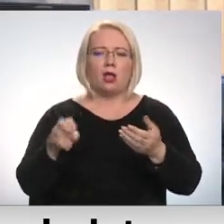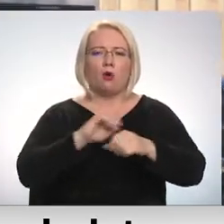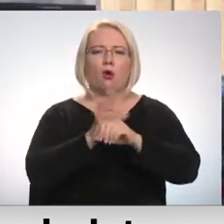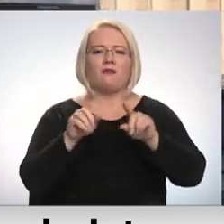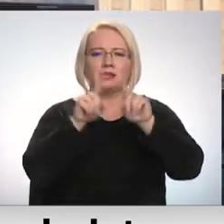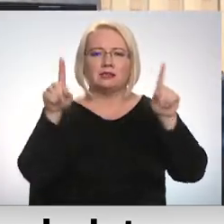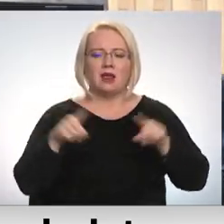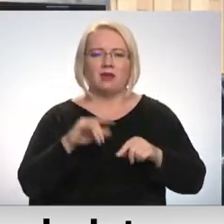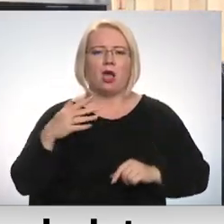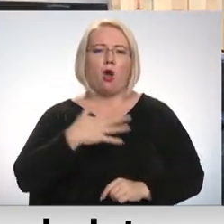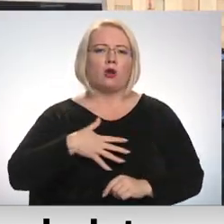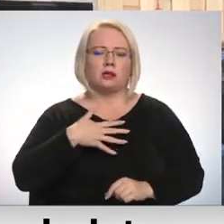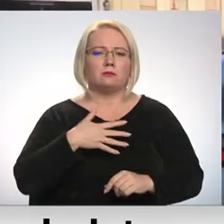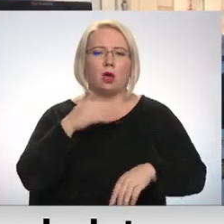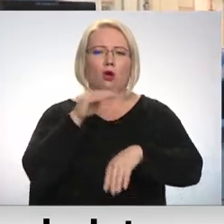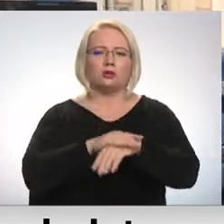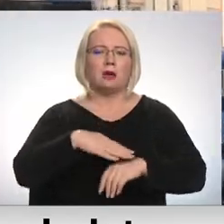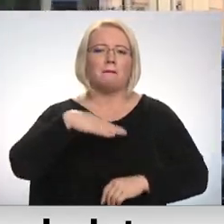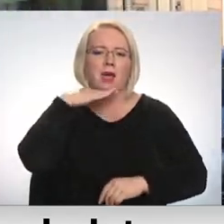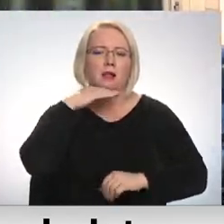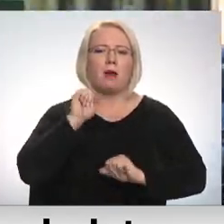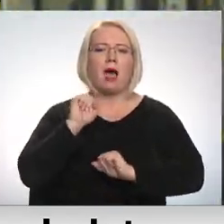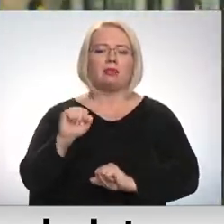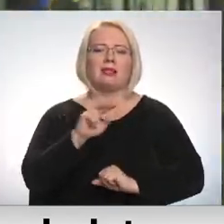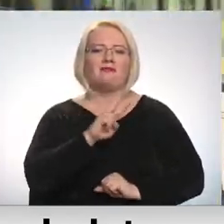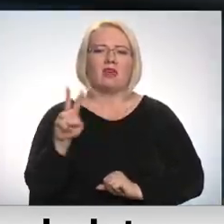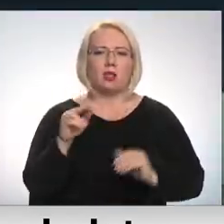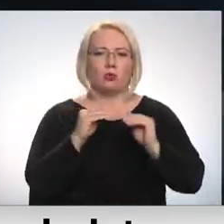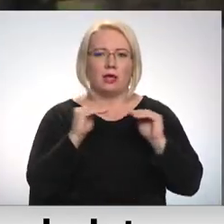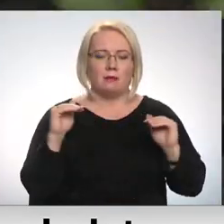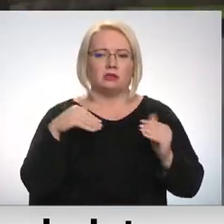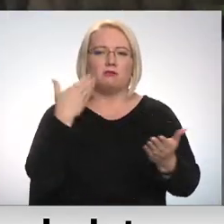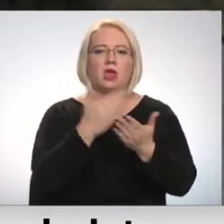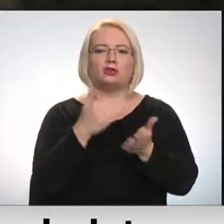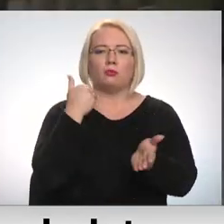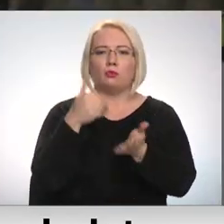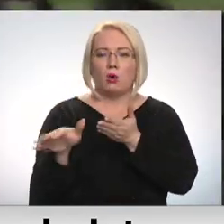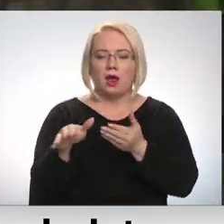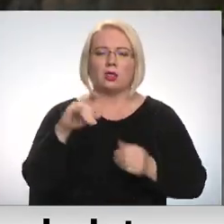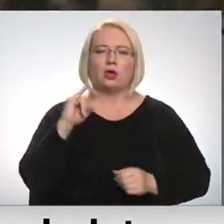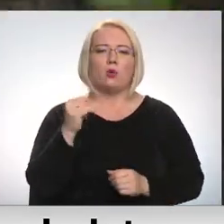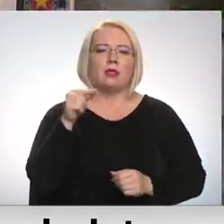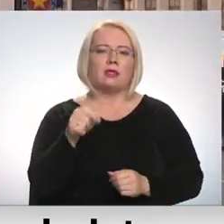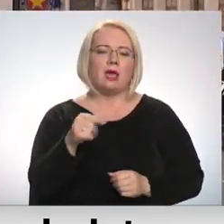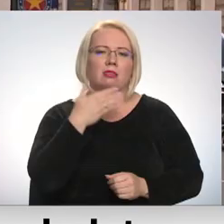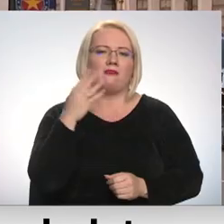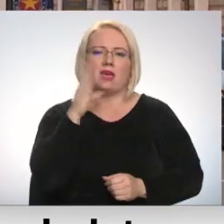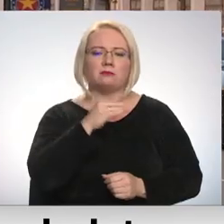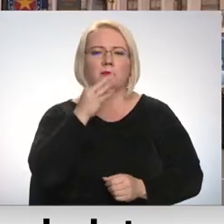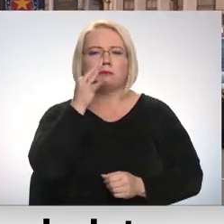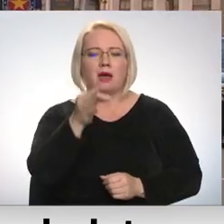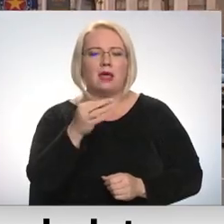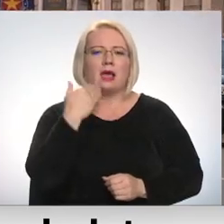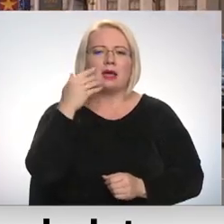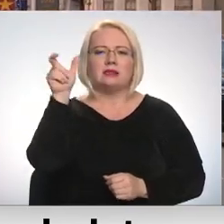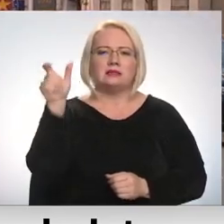ja cilvēku organismā konstatēts pietiekams antivīlu līmenis. Priešlikums tika noreidīts, jo šajā gadījumā nesot iespējams pateikt, ka